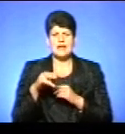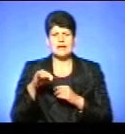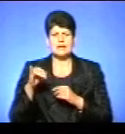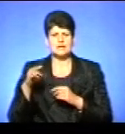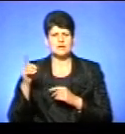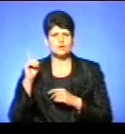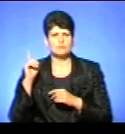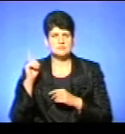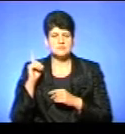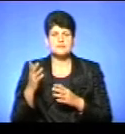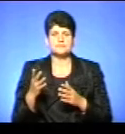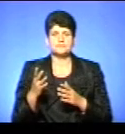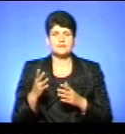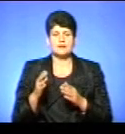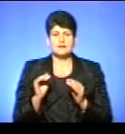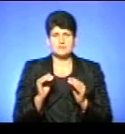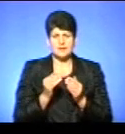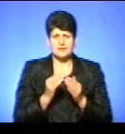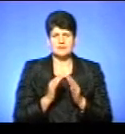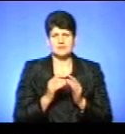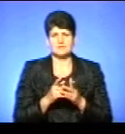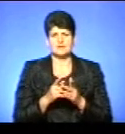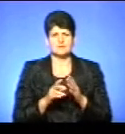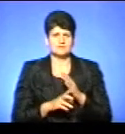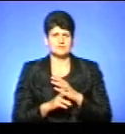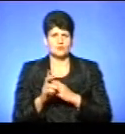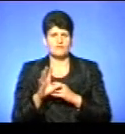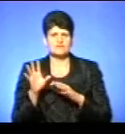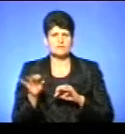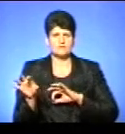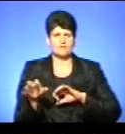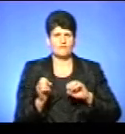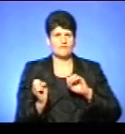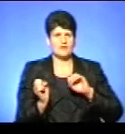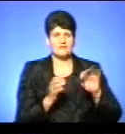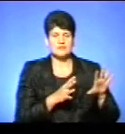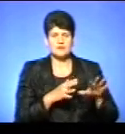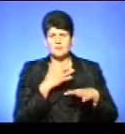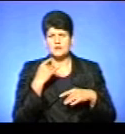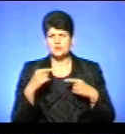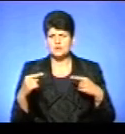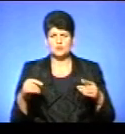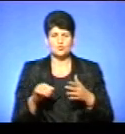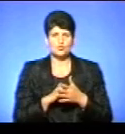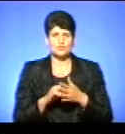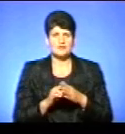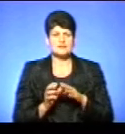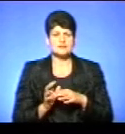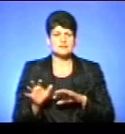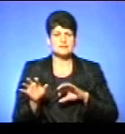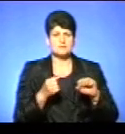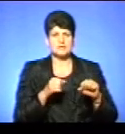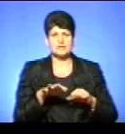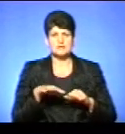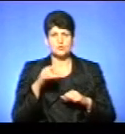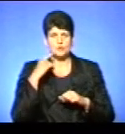Давньоруські, закінчуючи локальним монастирським, літописанням були вивезені, як і маса інших документів на територію Росії, а потім